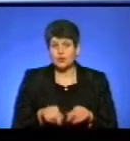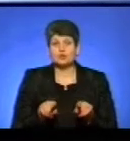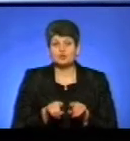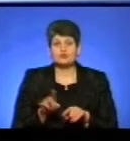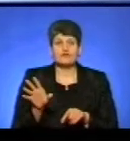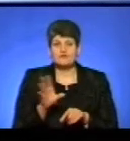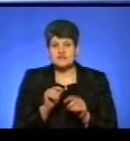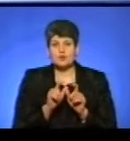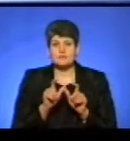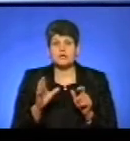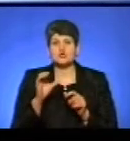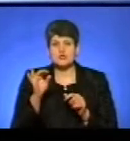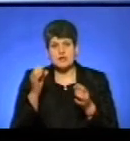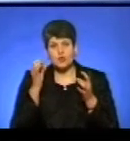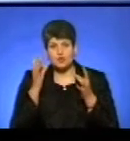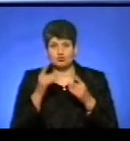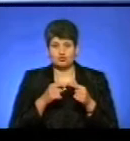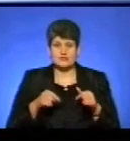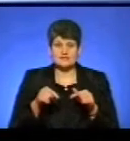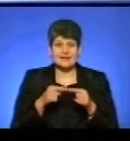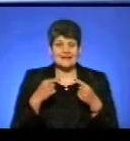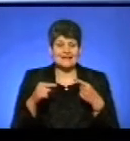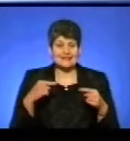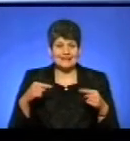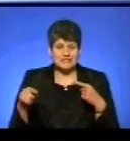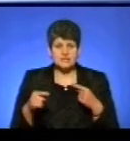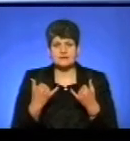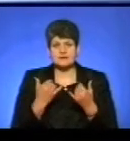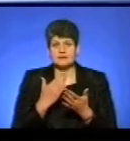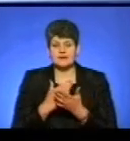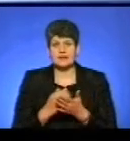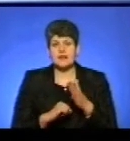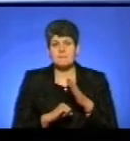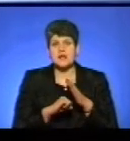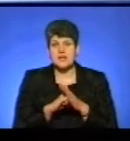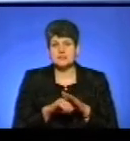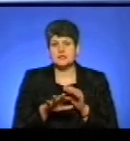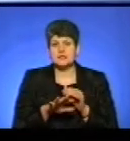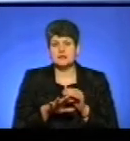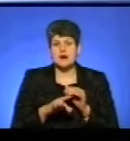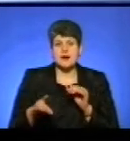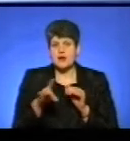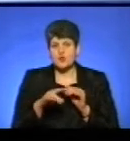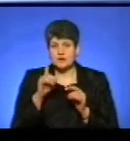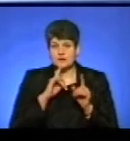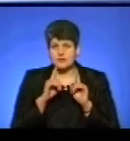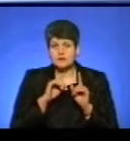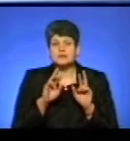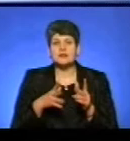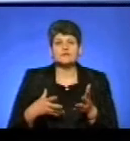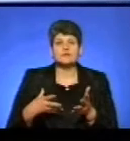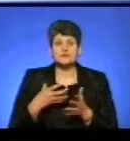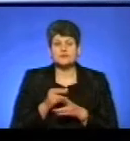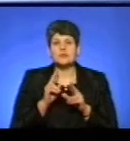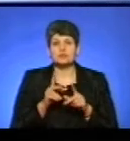всі об'єкти соціально-культурної сфери та інші наразі перебувають на балансі районних рад. Яким чином їх фінансуватимуть, як